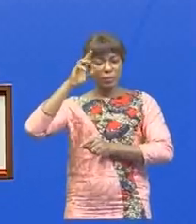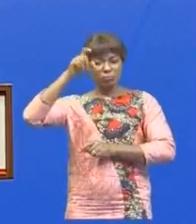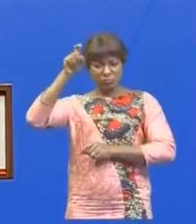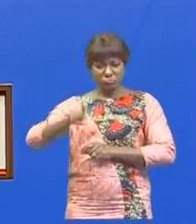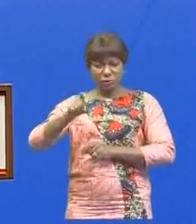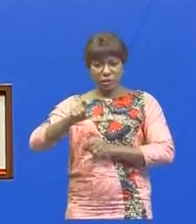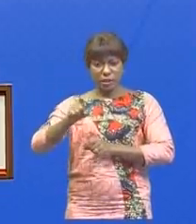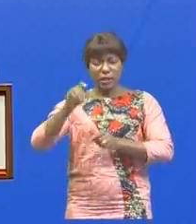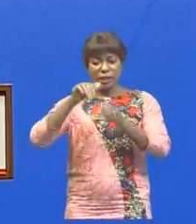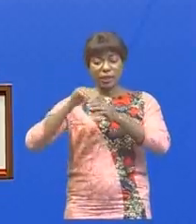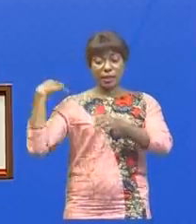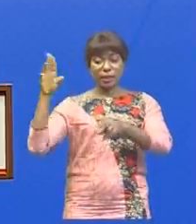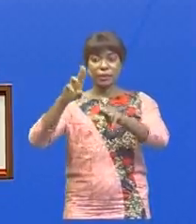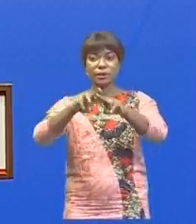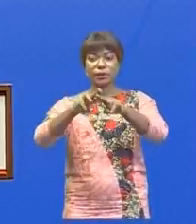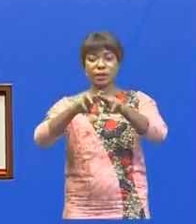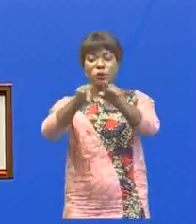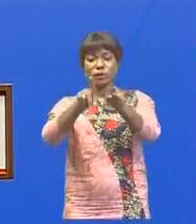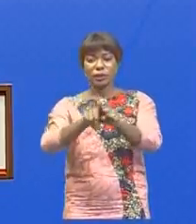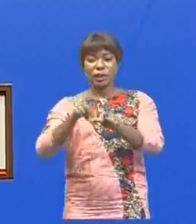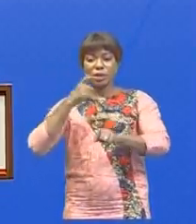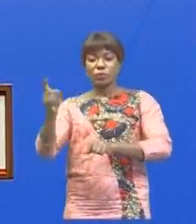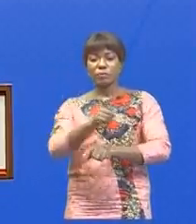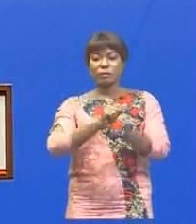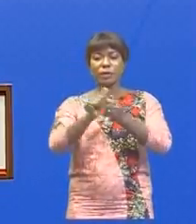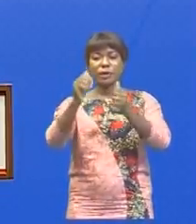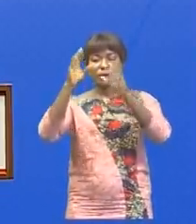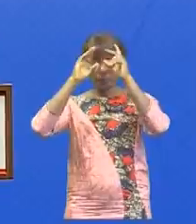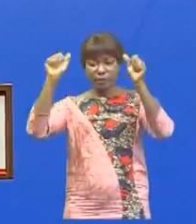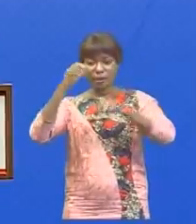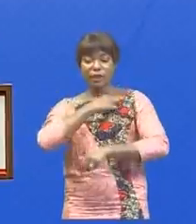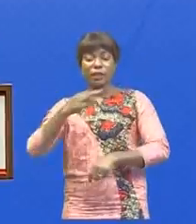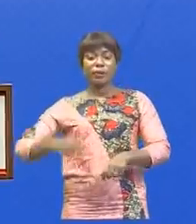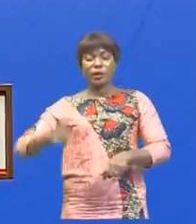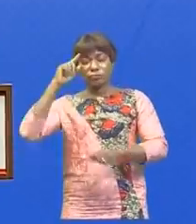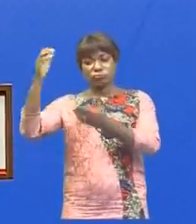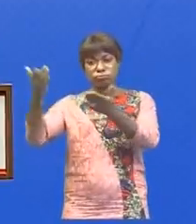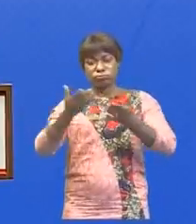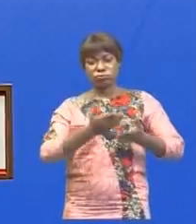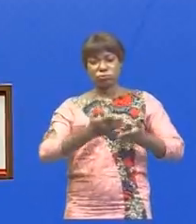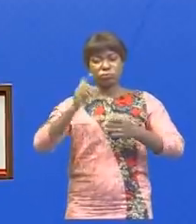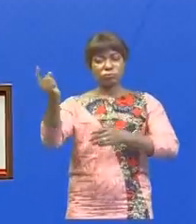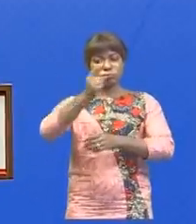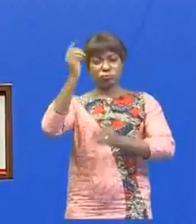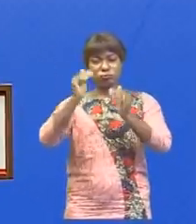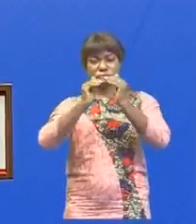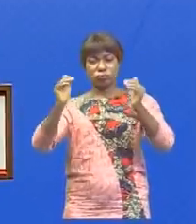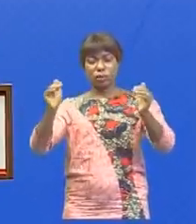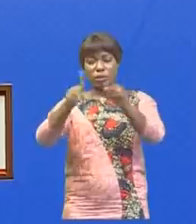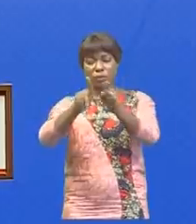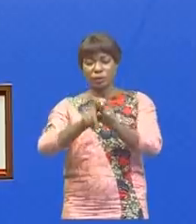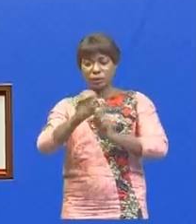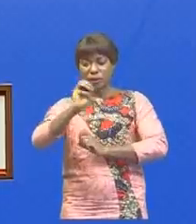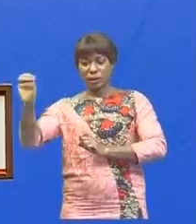bien fondé de l'état de siège décrété par le Président de la République pour ramener définitivement la paix dans cette